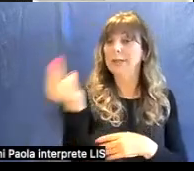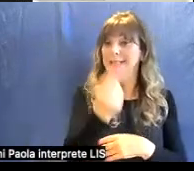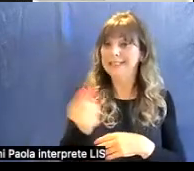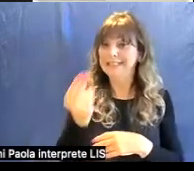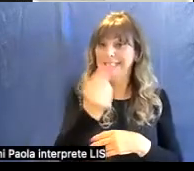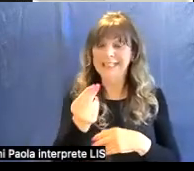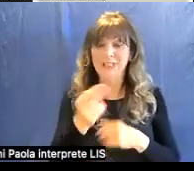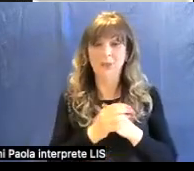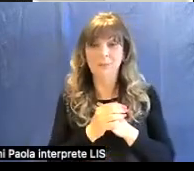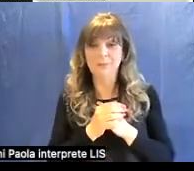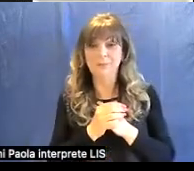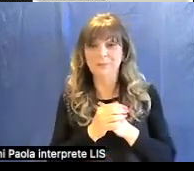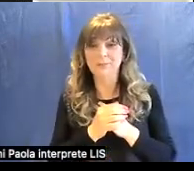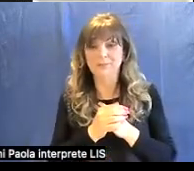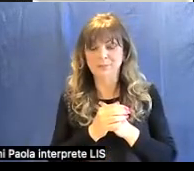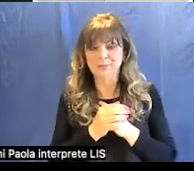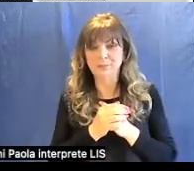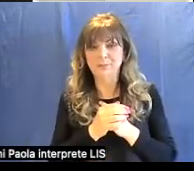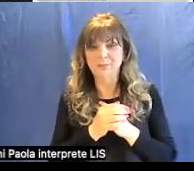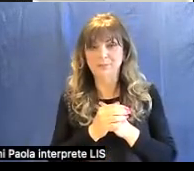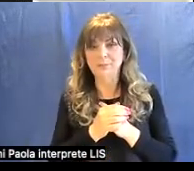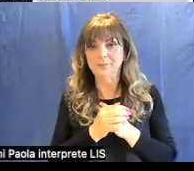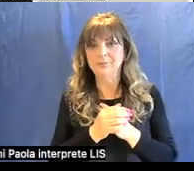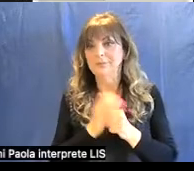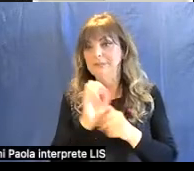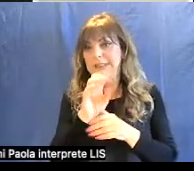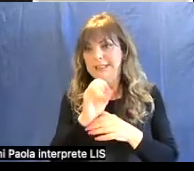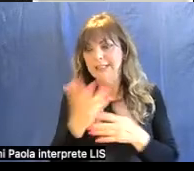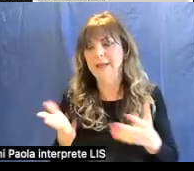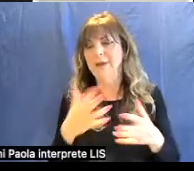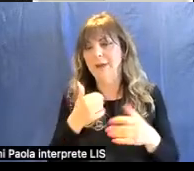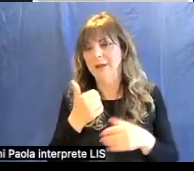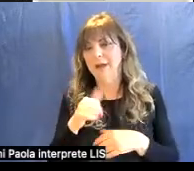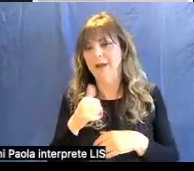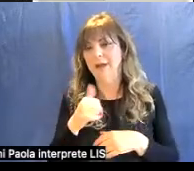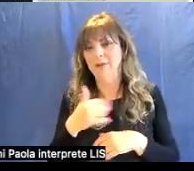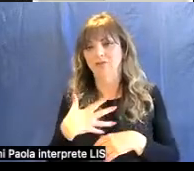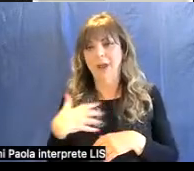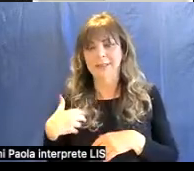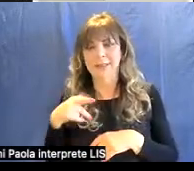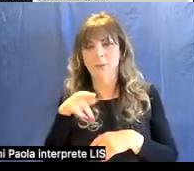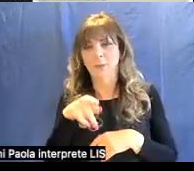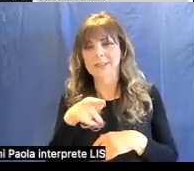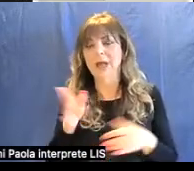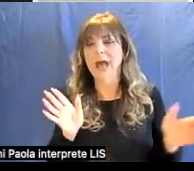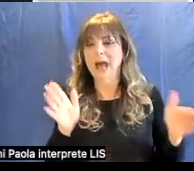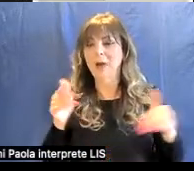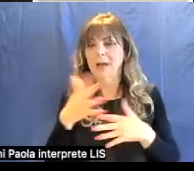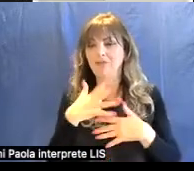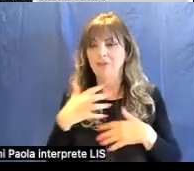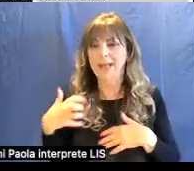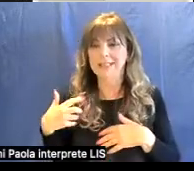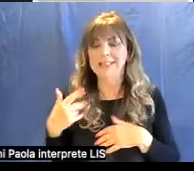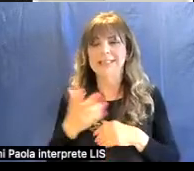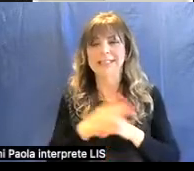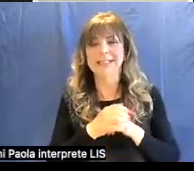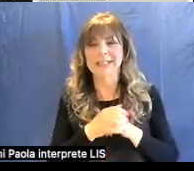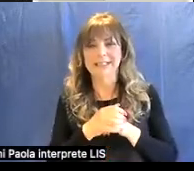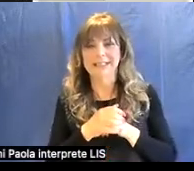e si insegnavano anche le scienze. Ecco, questa è l'aula di scienze con